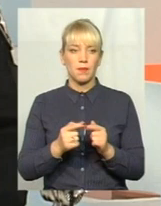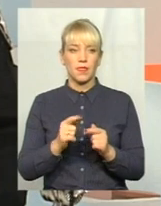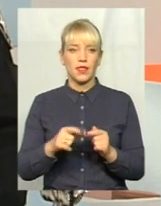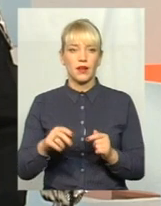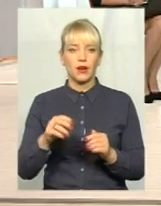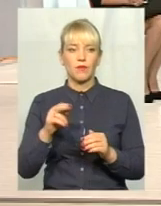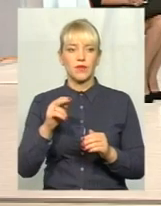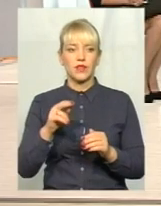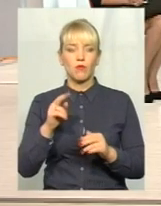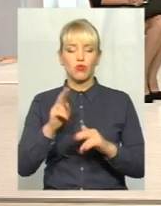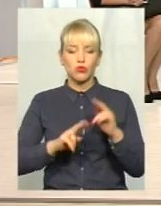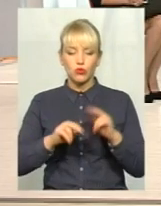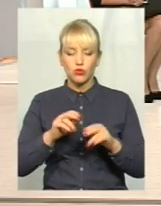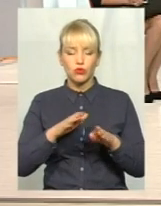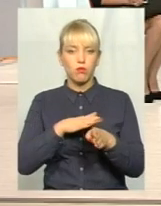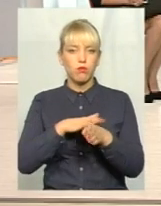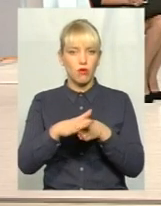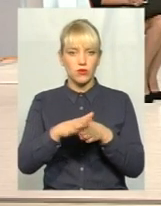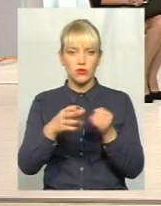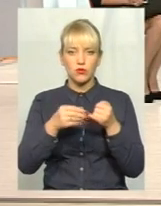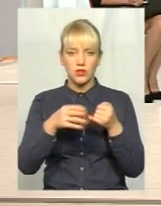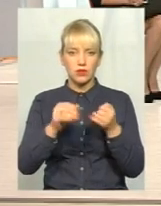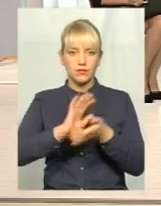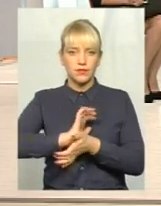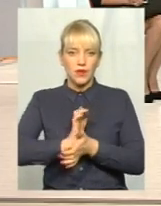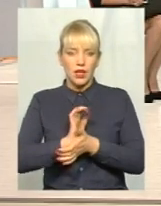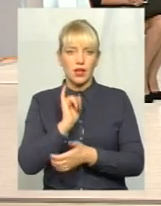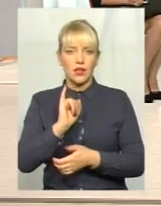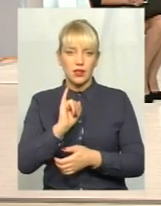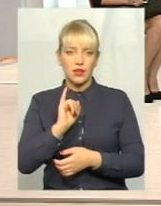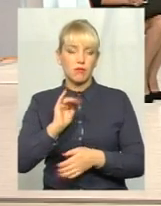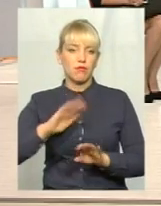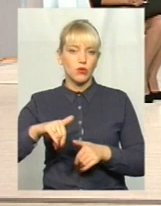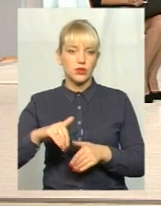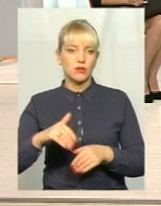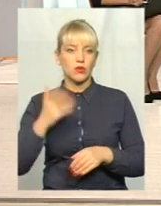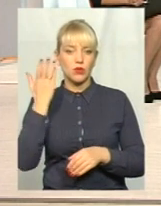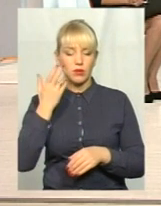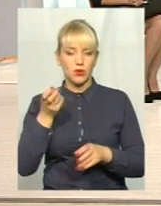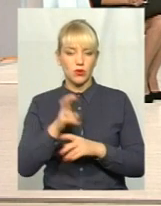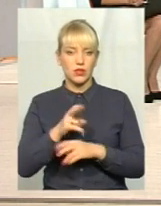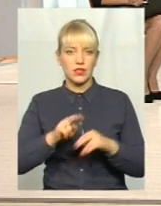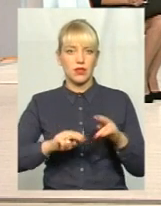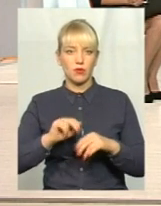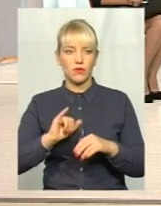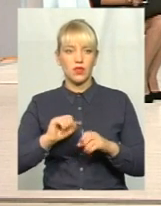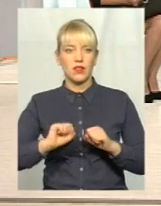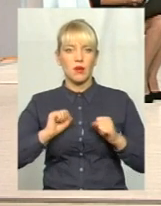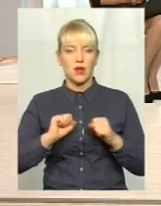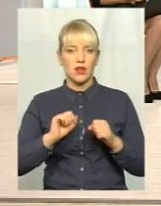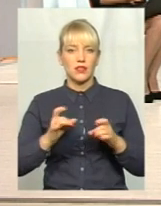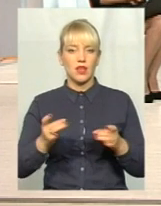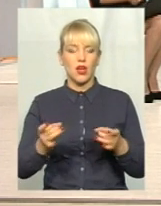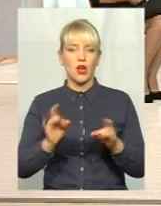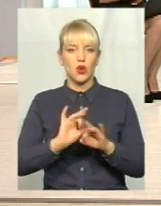на всю територію земельної ділянки повністю. І потім приходить забудовник і намагається розказати